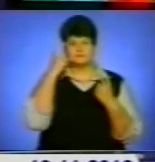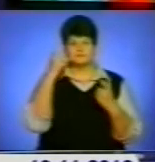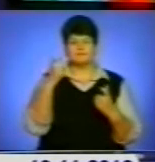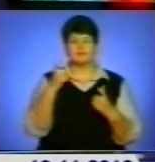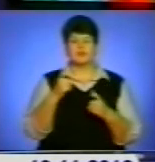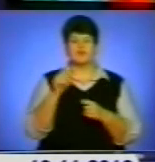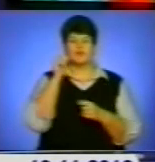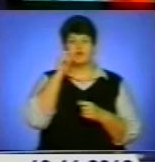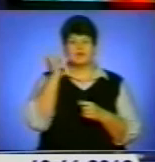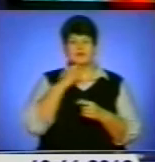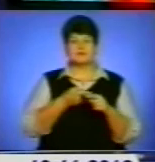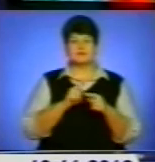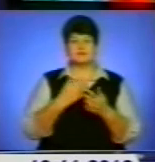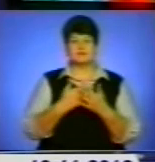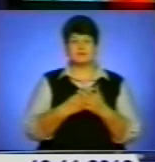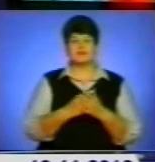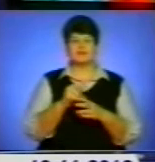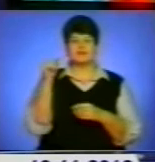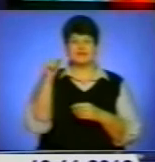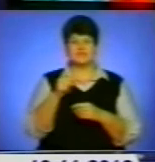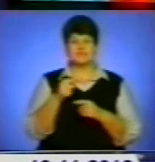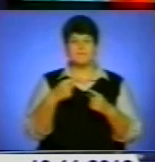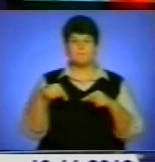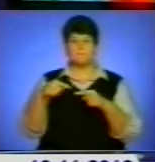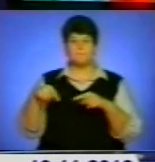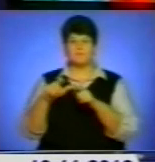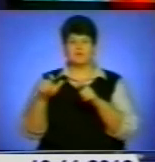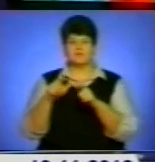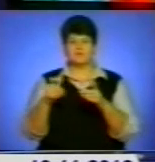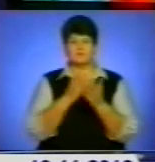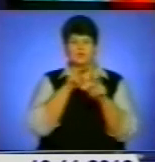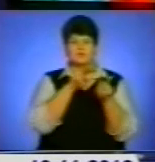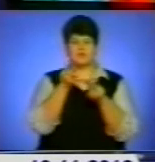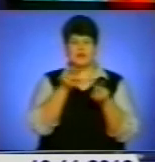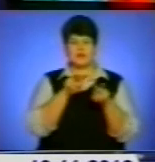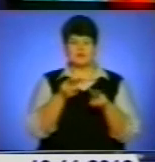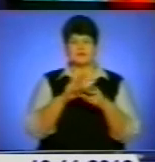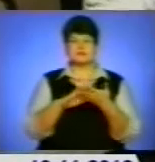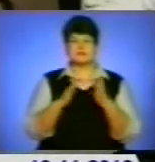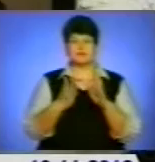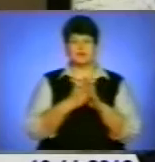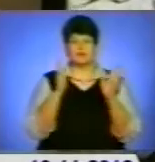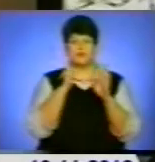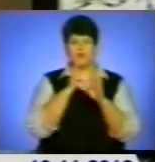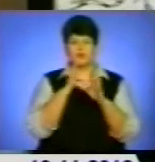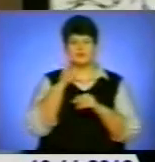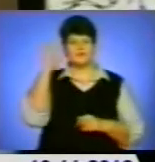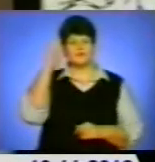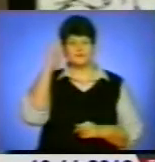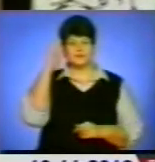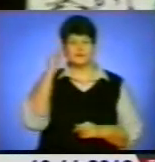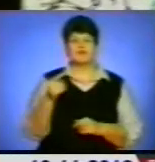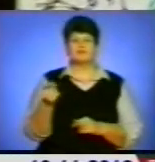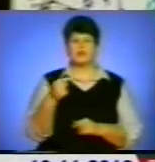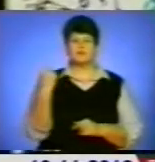України налічує більше тисячі пунктів спостережень за станом атмосфери і водних об'єктів. У Тернопільській